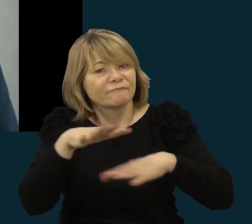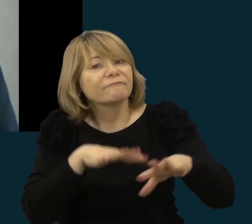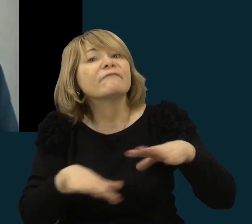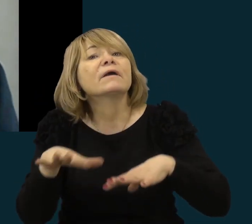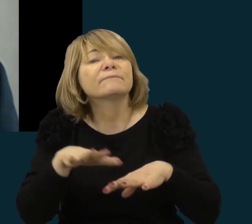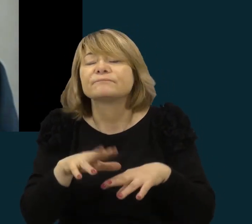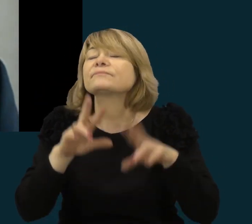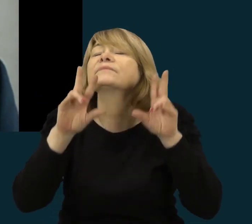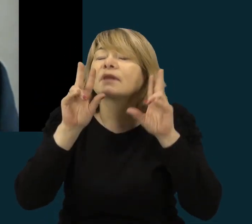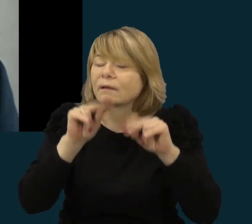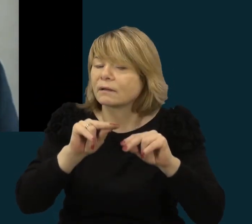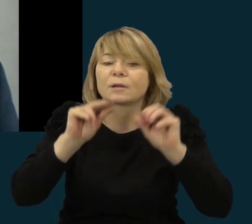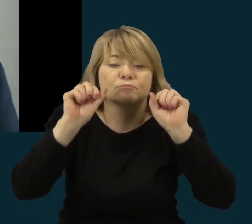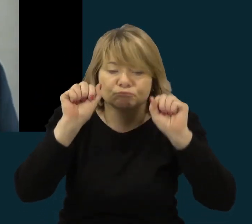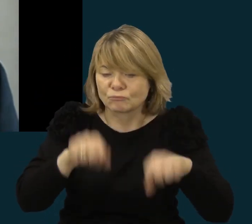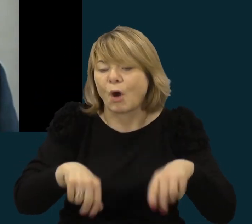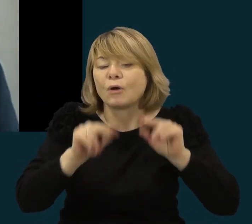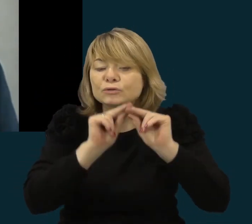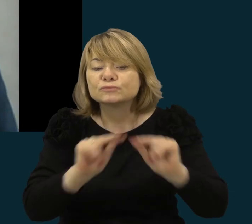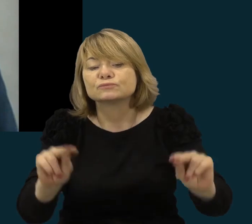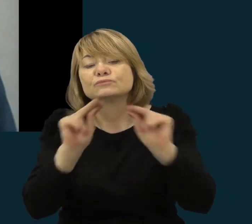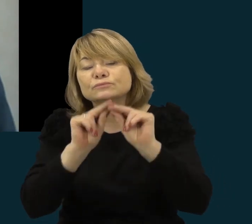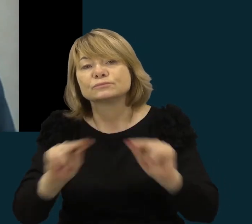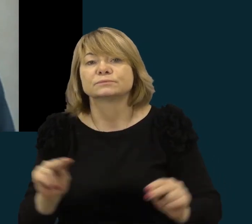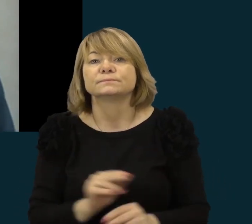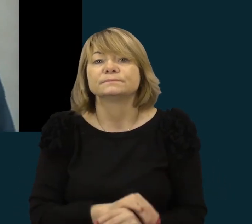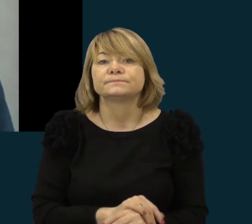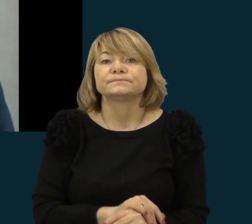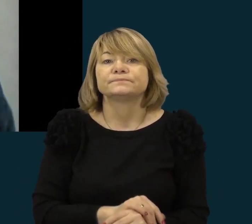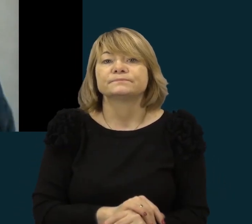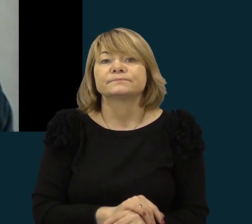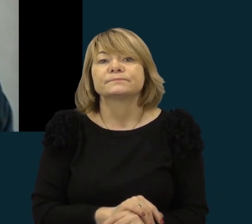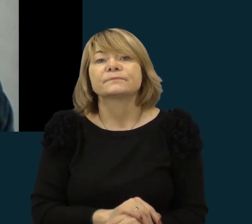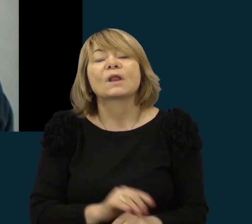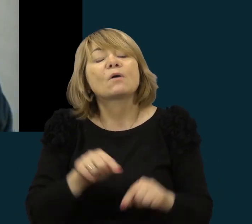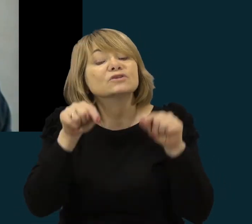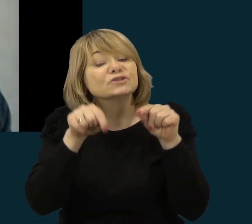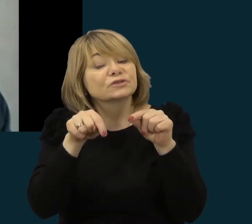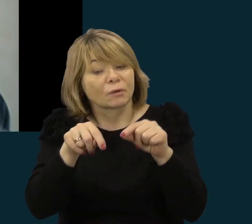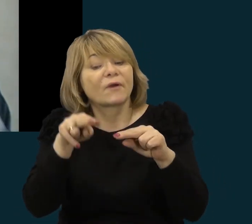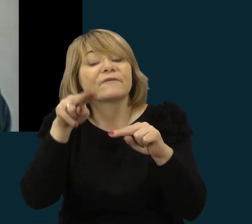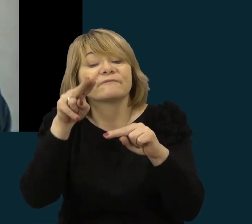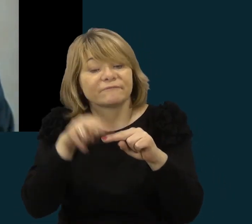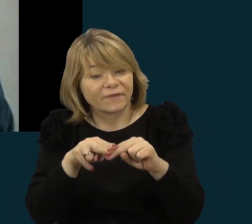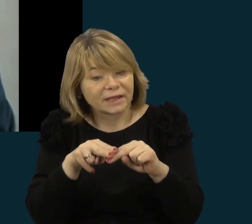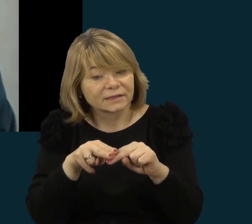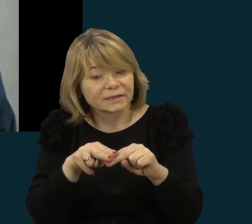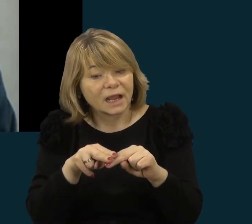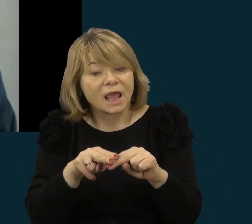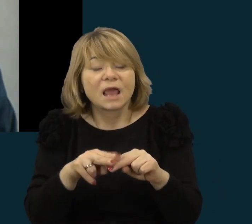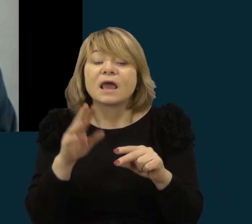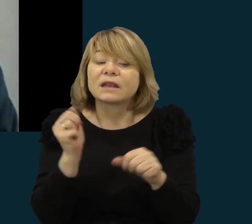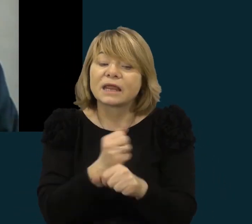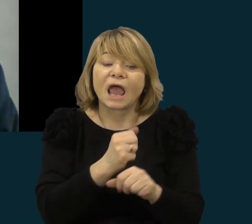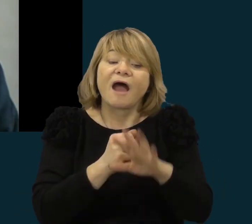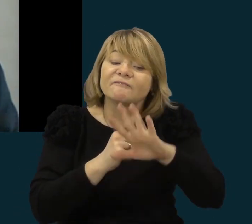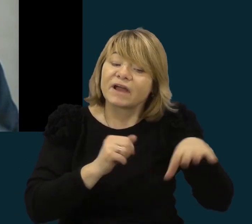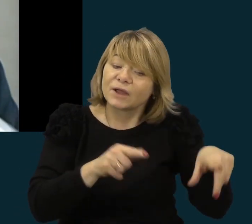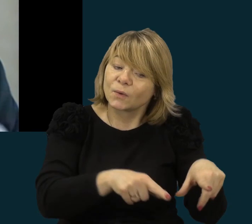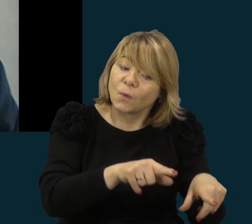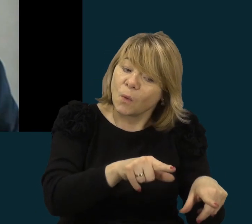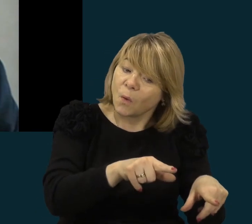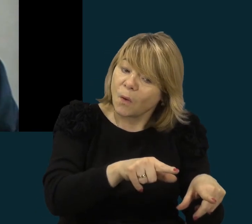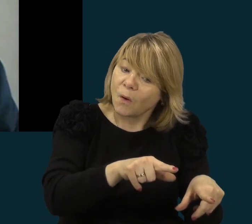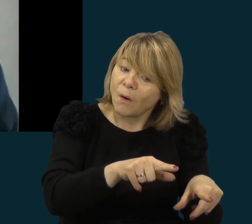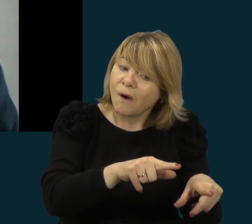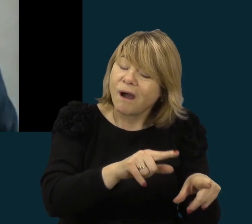tikrai galima išugdyti. Reikia tik tai, žinokit, jau čia, toj vietoj reikia ne be mokinių kūrybiškumo, bet